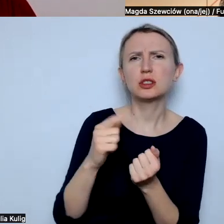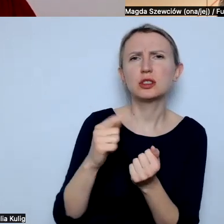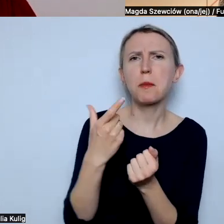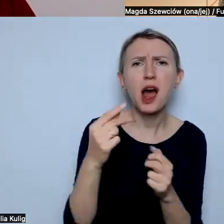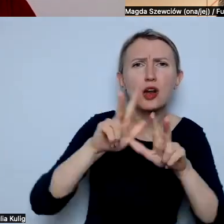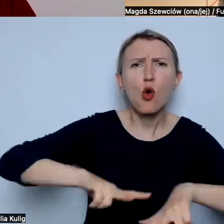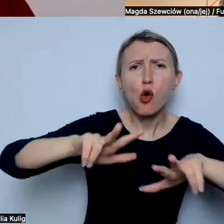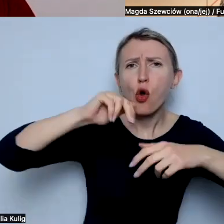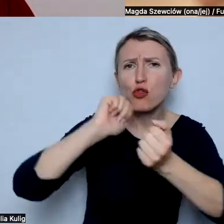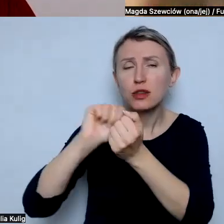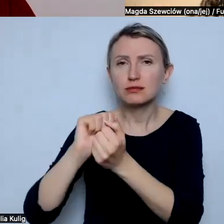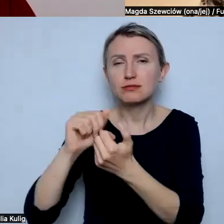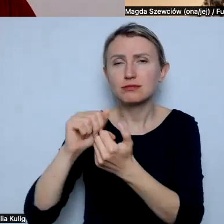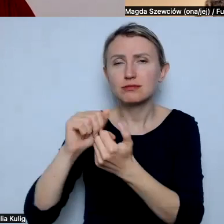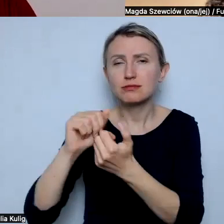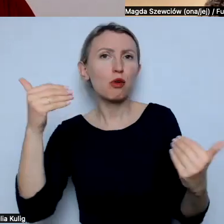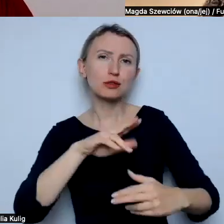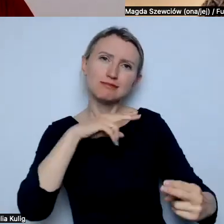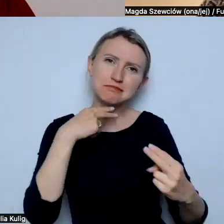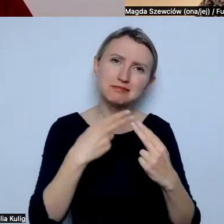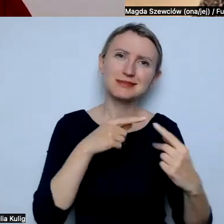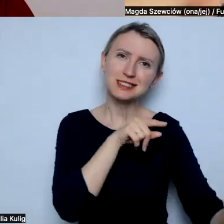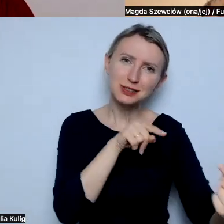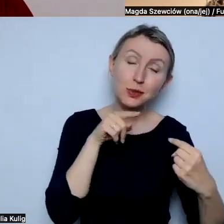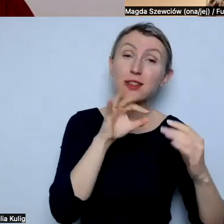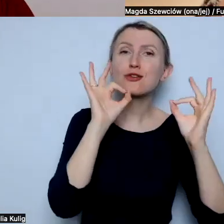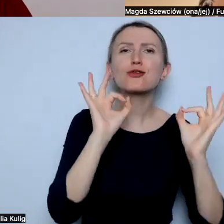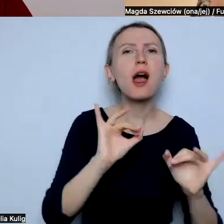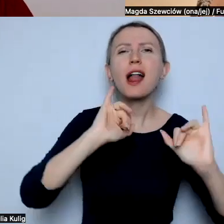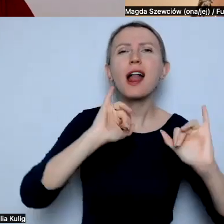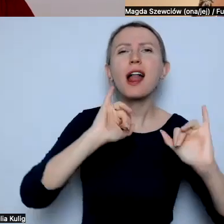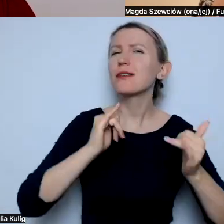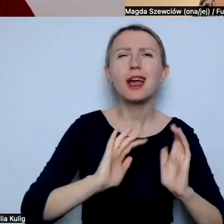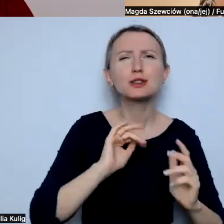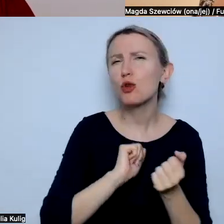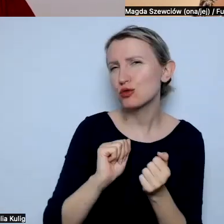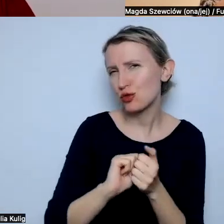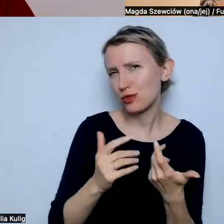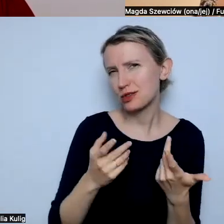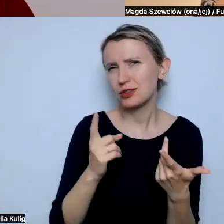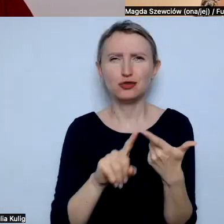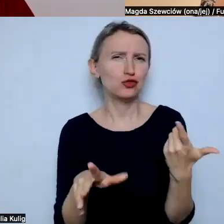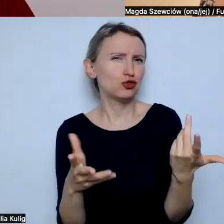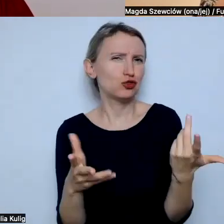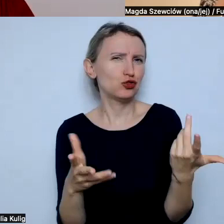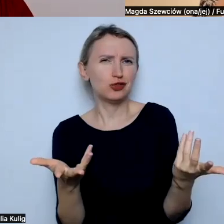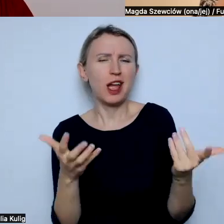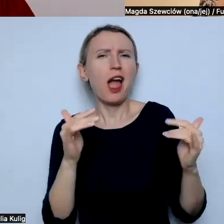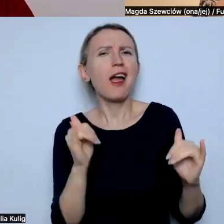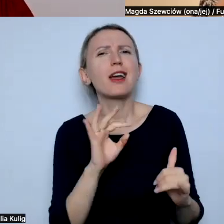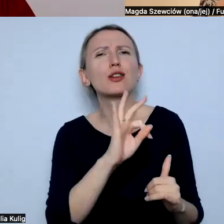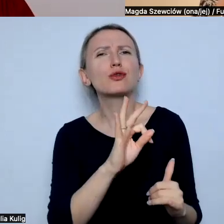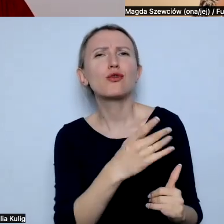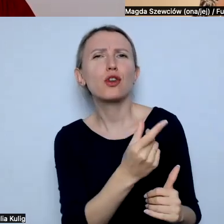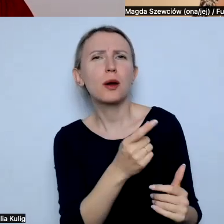bla, bla, bla, bla, no to tutaj możemy podjąć dyskusję. Dobra, ale w jaki sposób rozwala? Dobra, ale w jaki sposób Twoi związek jest